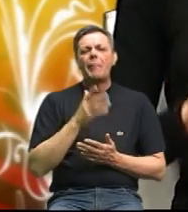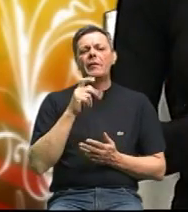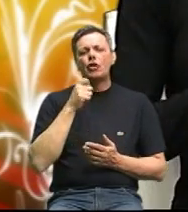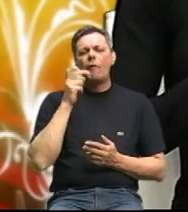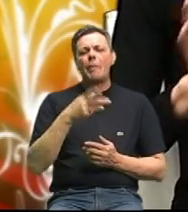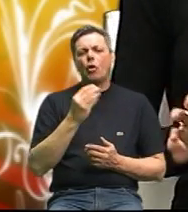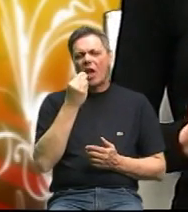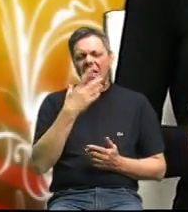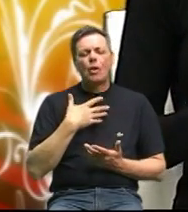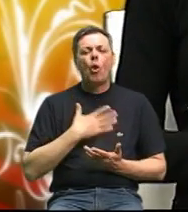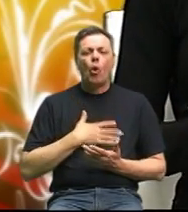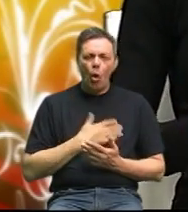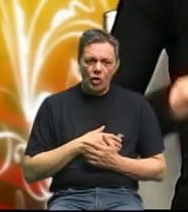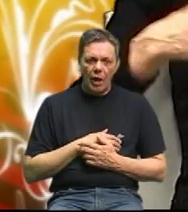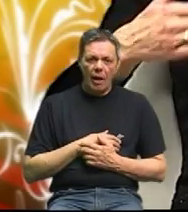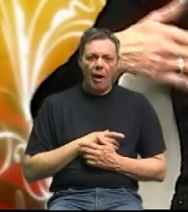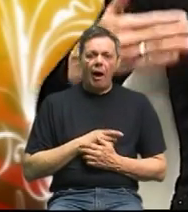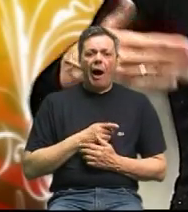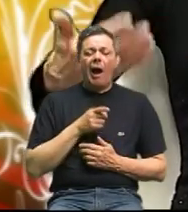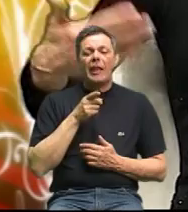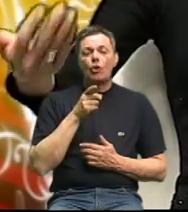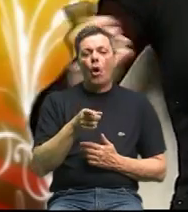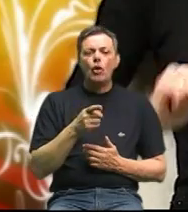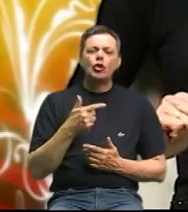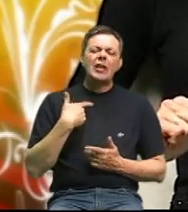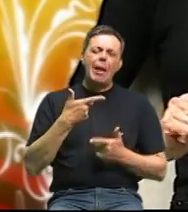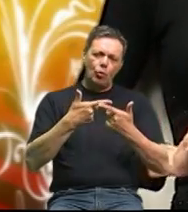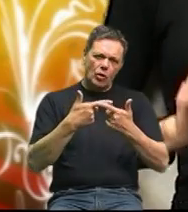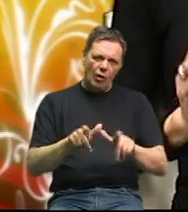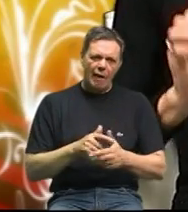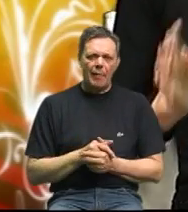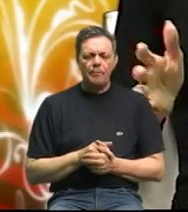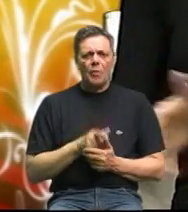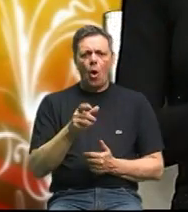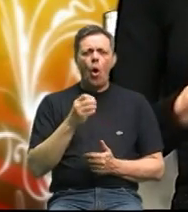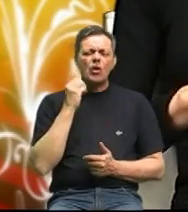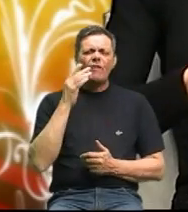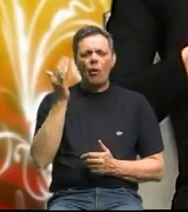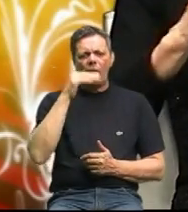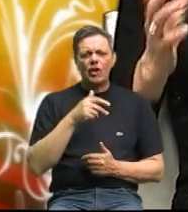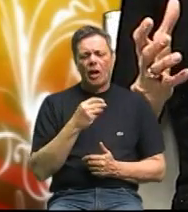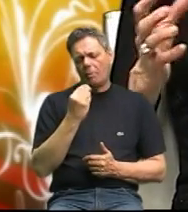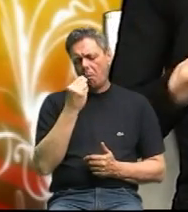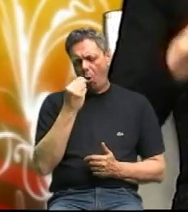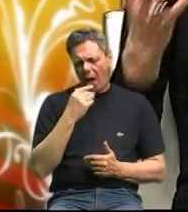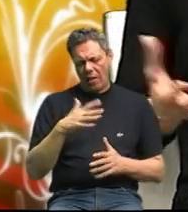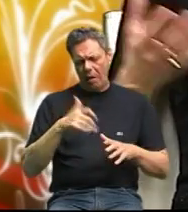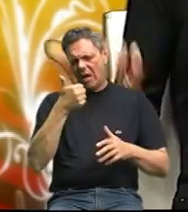čovjek jesti koliko hoče ali to što se nemu dozvoľava i on svaki večer jedno kilo